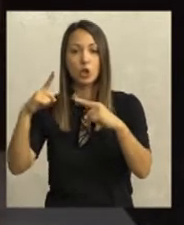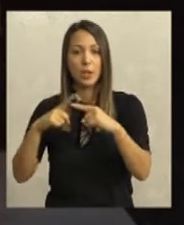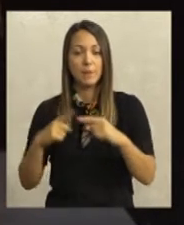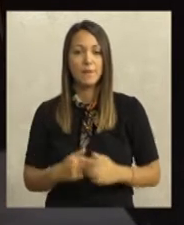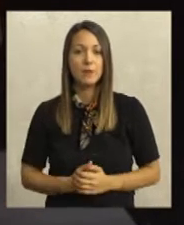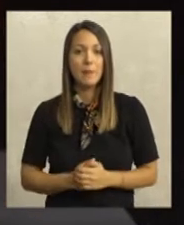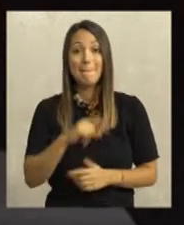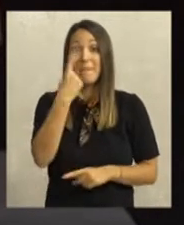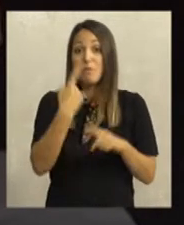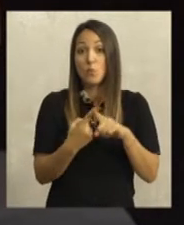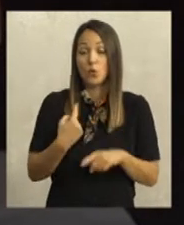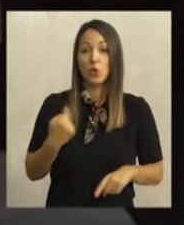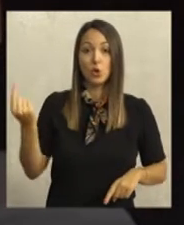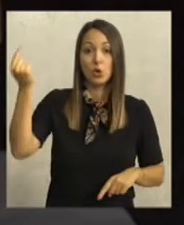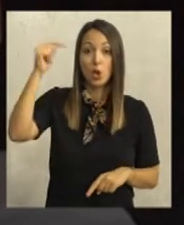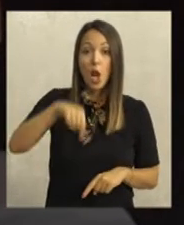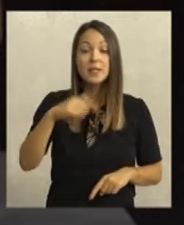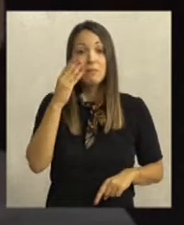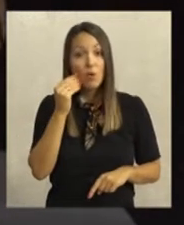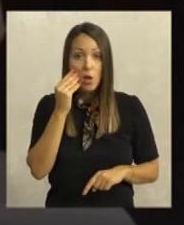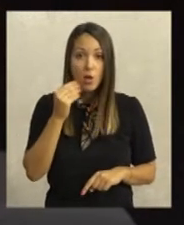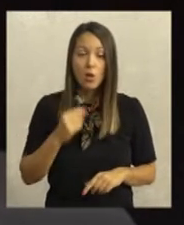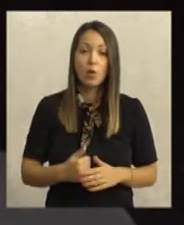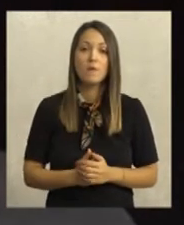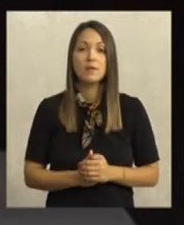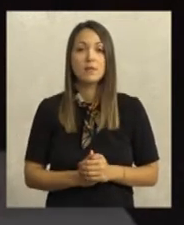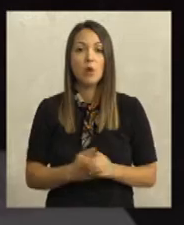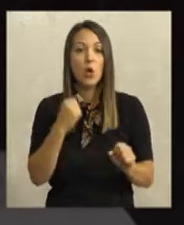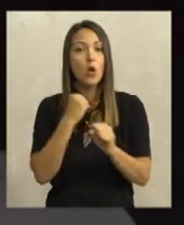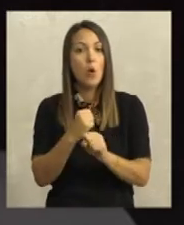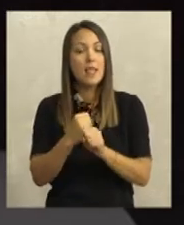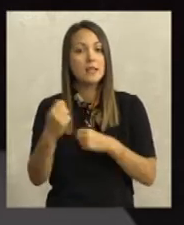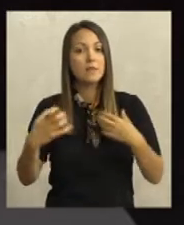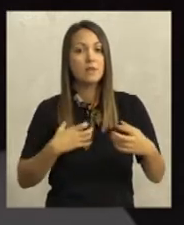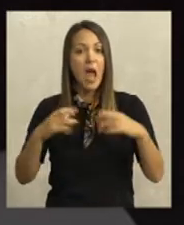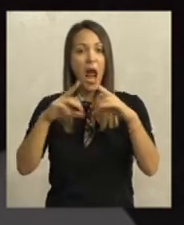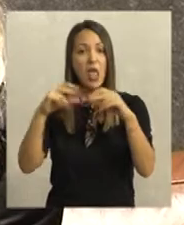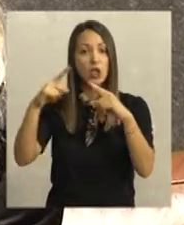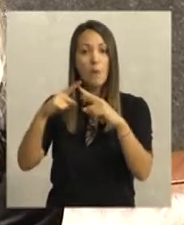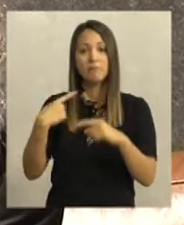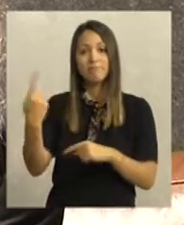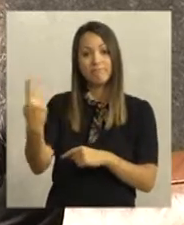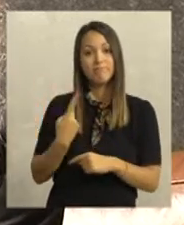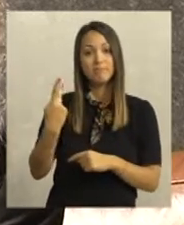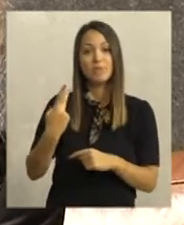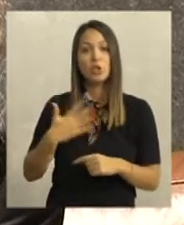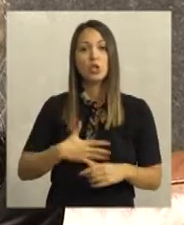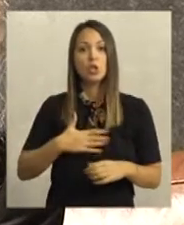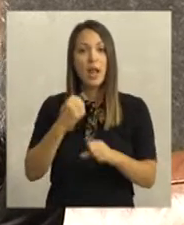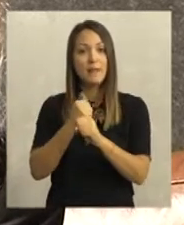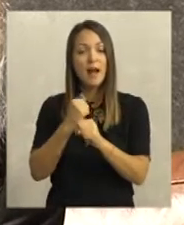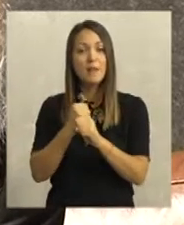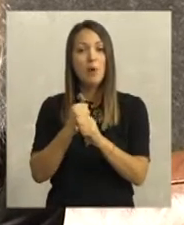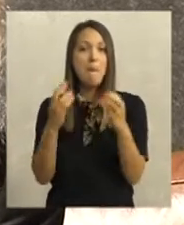Timotijević. Prvi put dolezimo u Novi Sad. Radili smo predstavu u Ana Tomović i ja smo dugo vremene želeli da